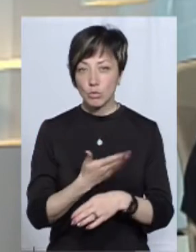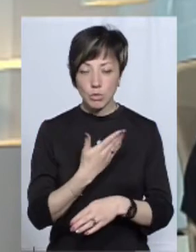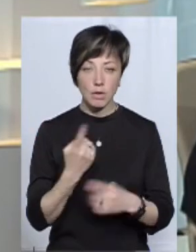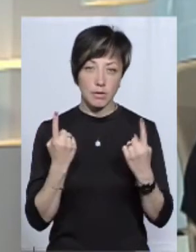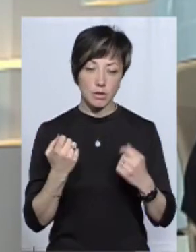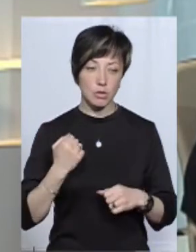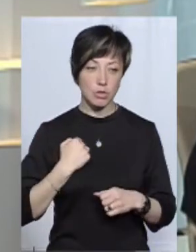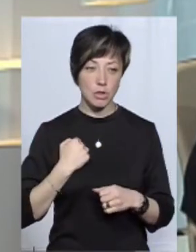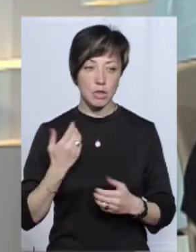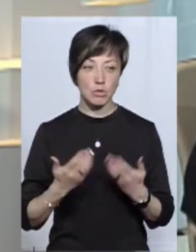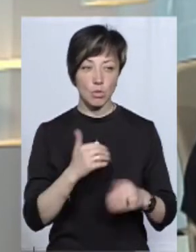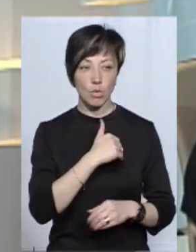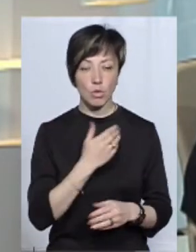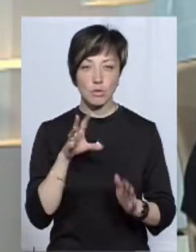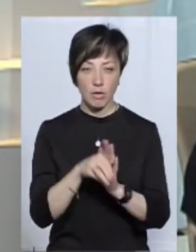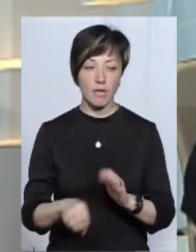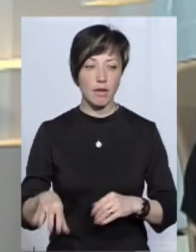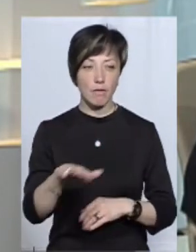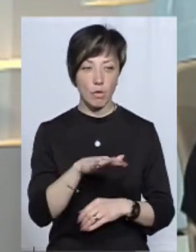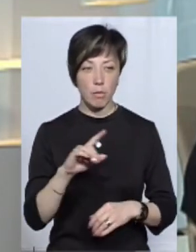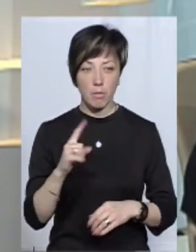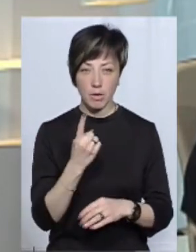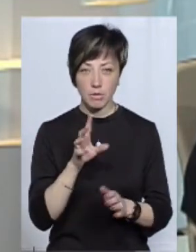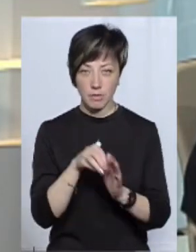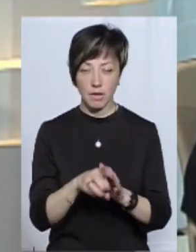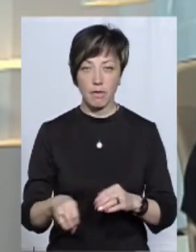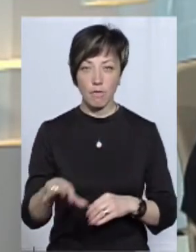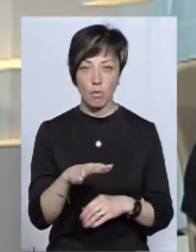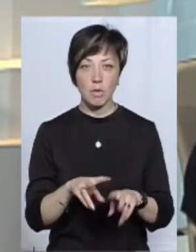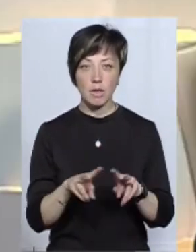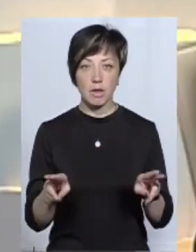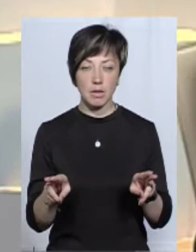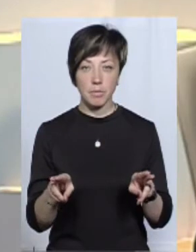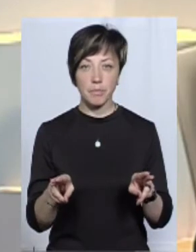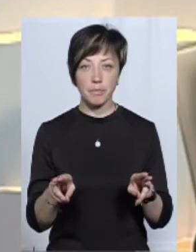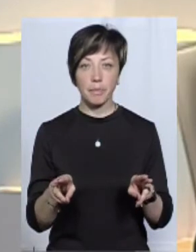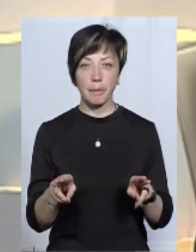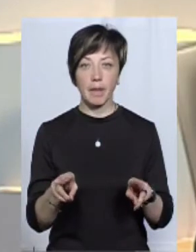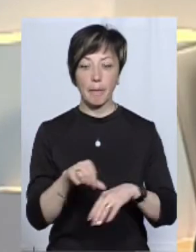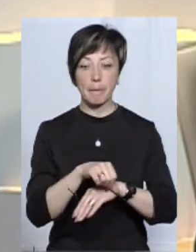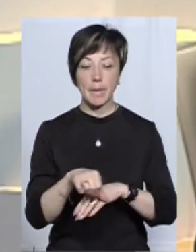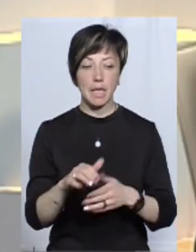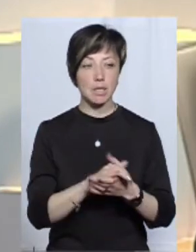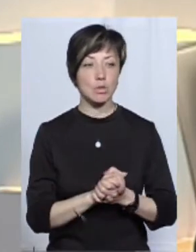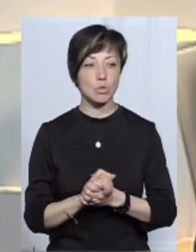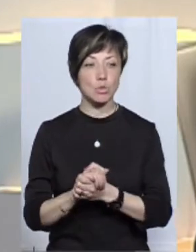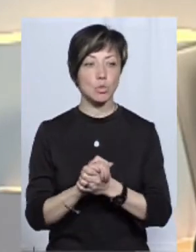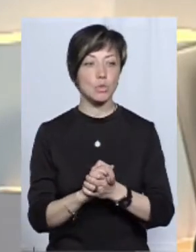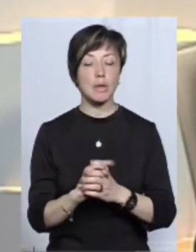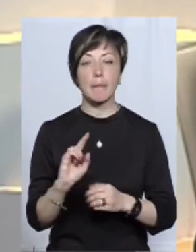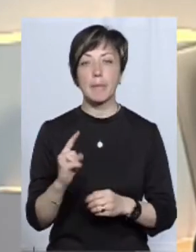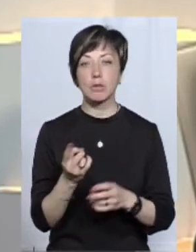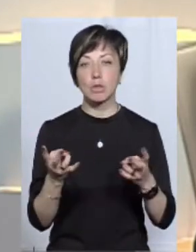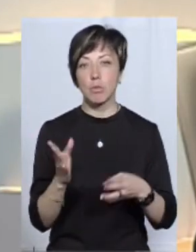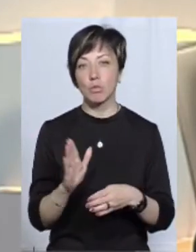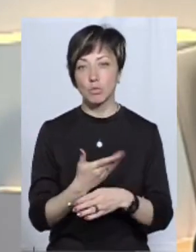нас, якби, якщо ми хочемо в Європу, а митниця має першою зайти в Європу, так як це митний союз, тому перше,